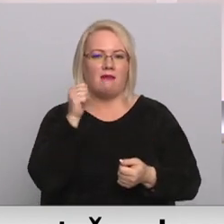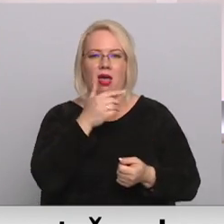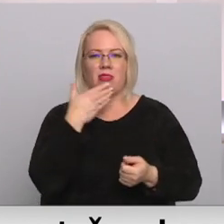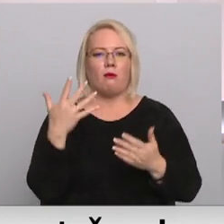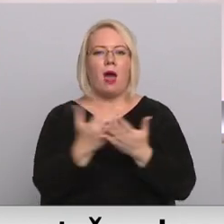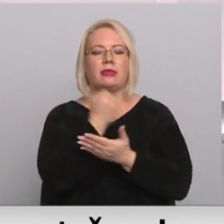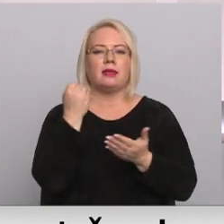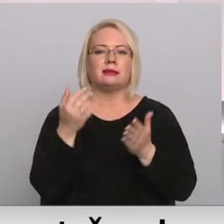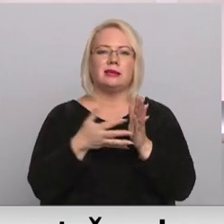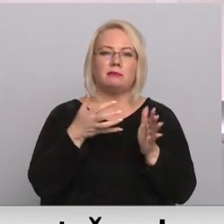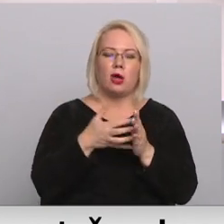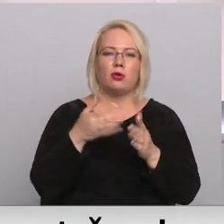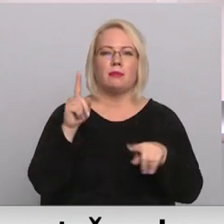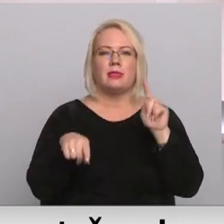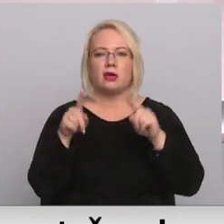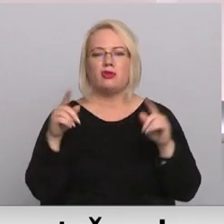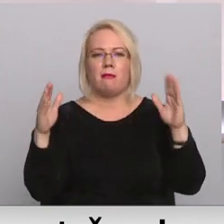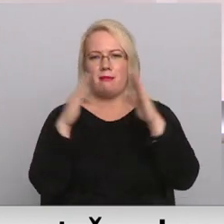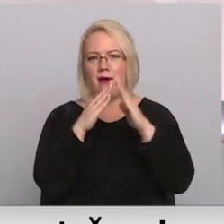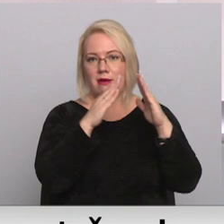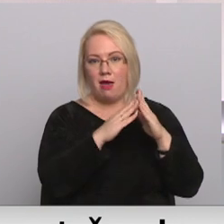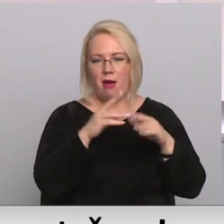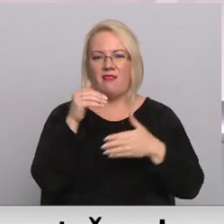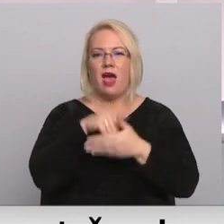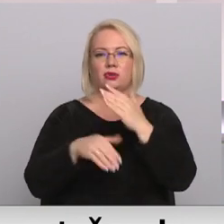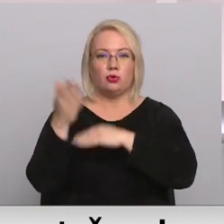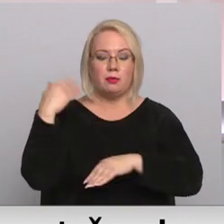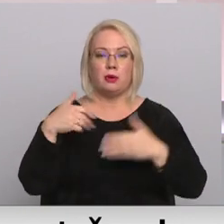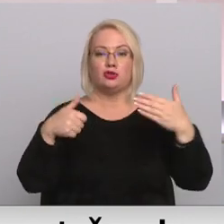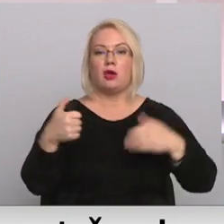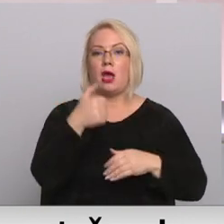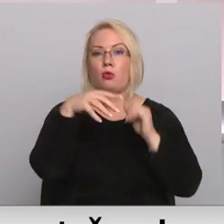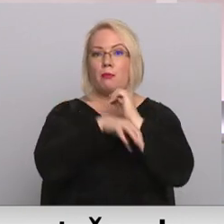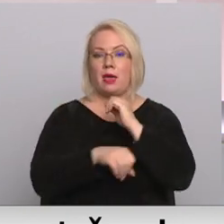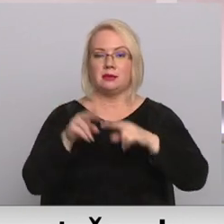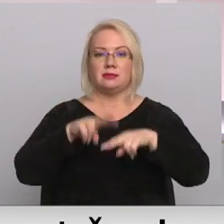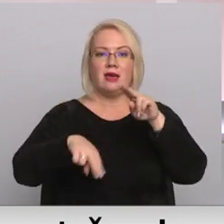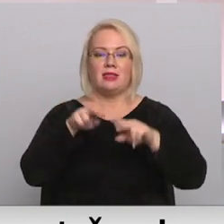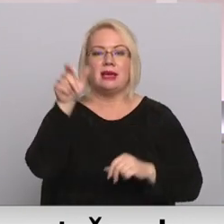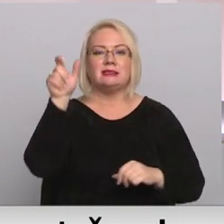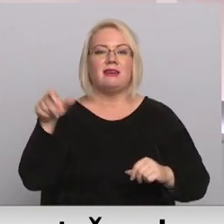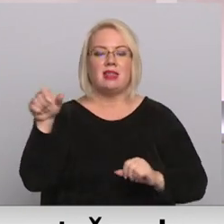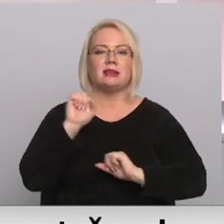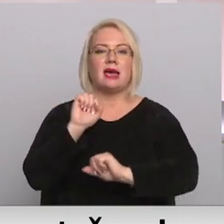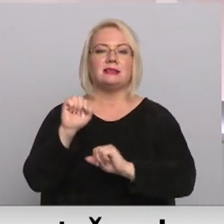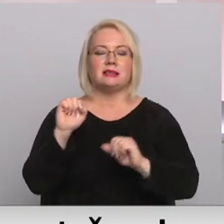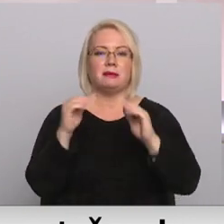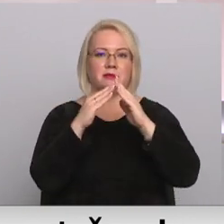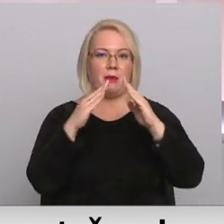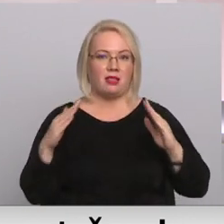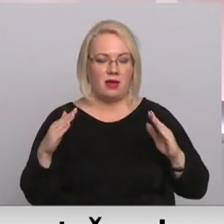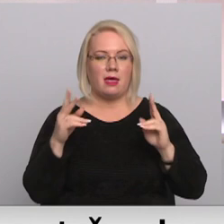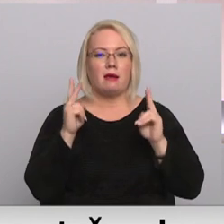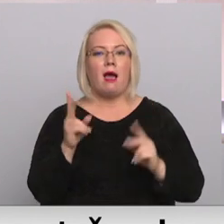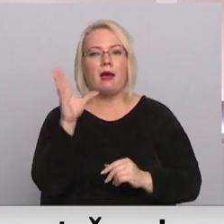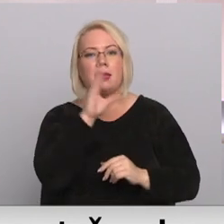pielietojumus atsevišķām vērsturiskām būvēm, piemēram 60. gadu beigās celtajai civilās aizsardzības patvertnei. To kā